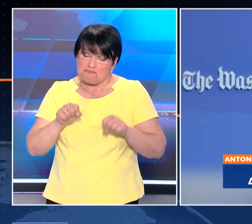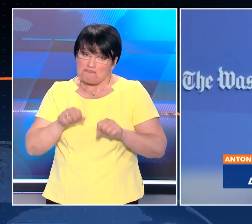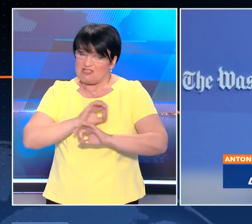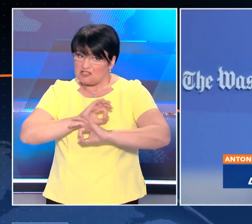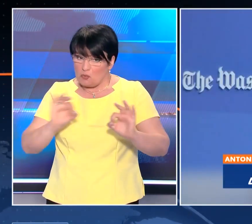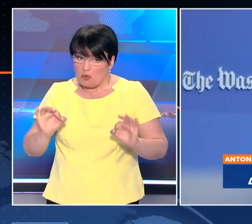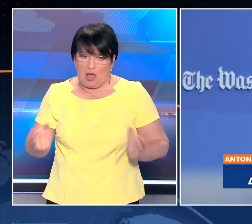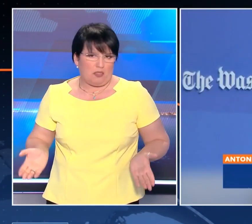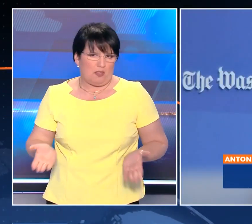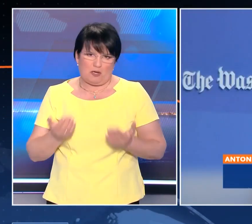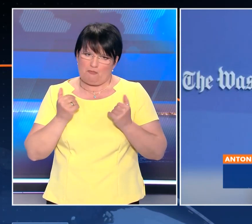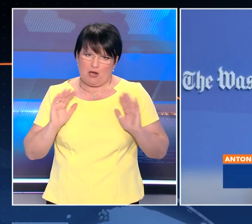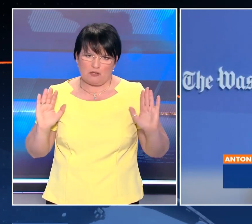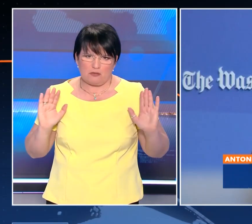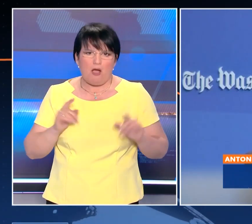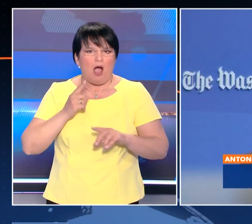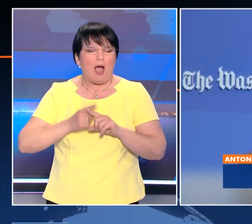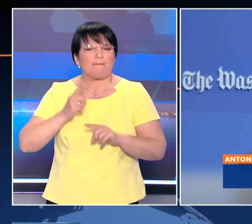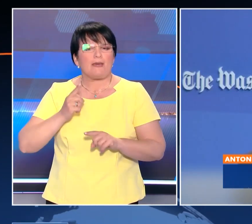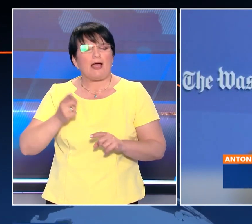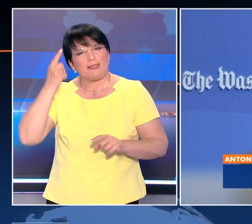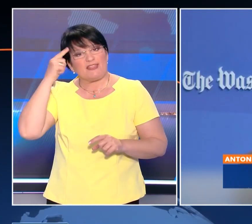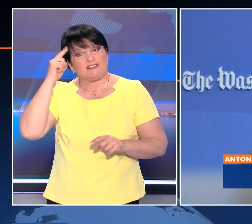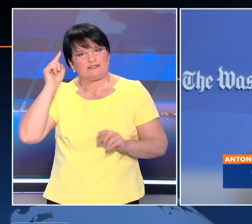Υπότιτλοι AUTHORWAVE.